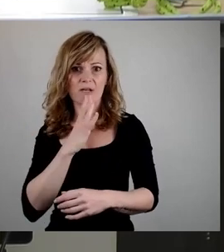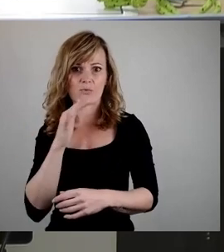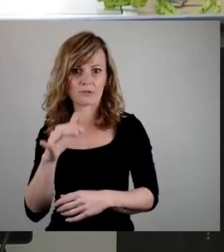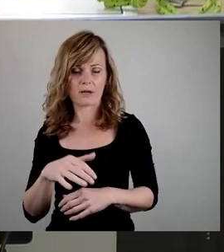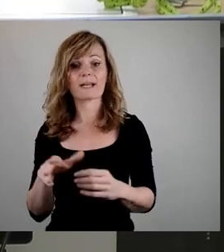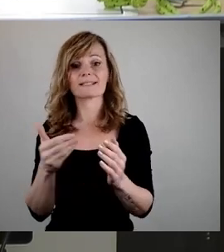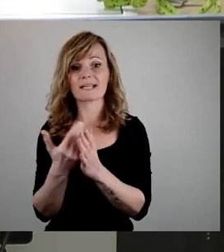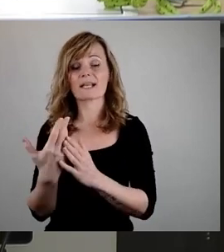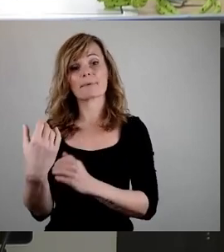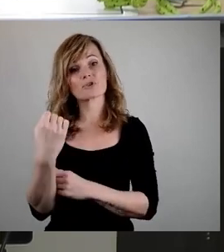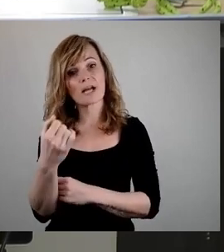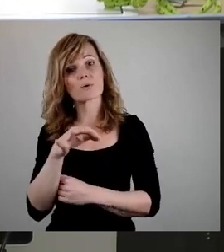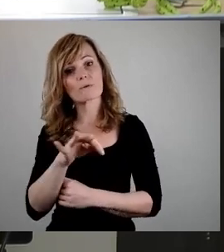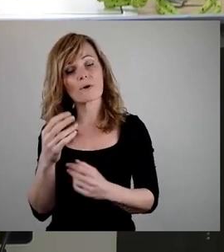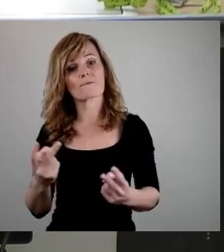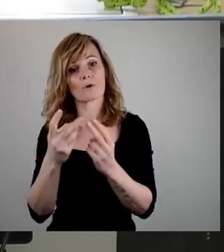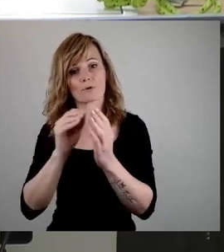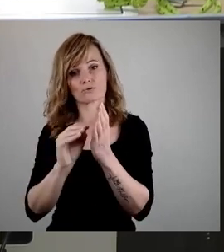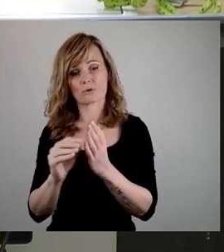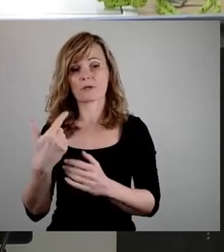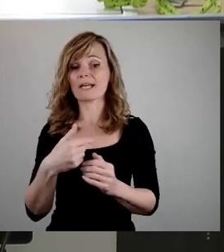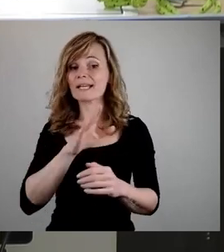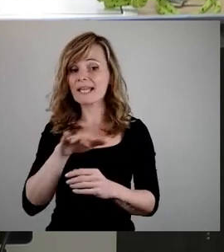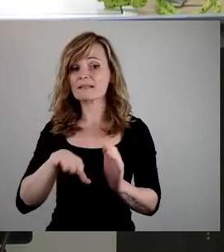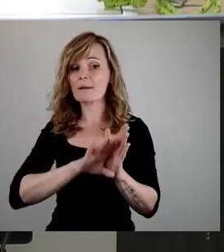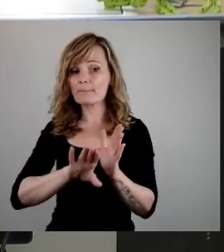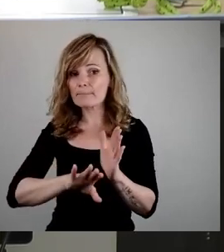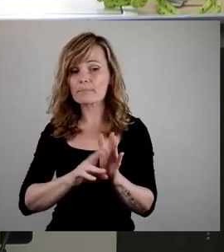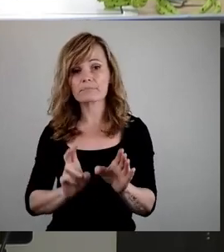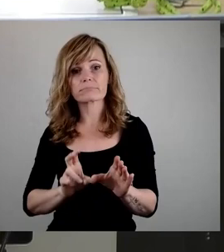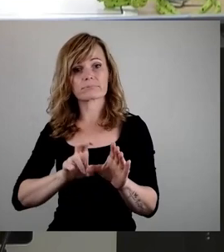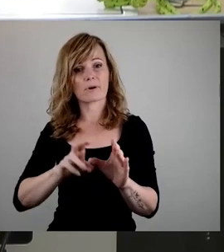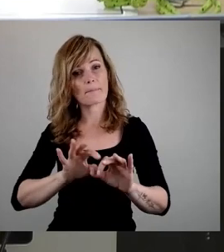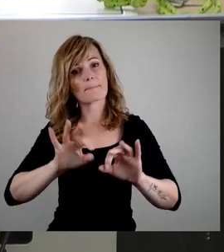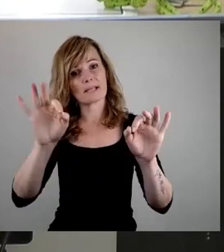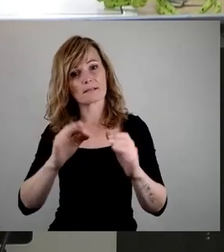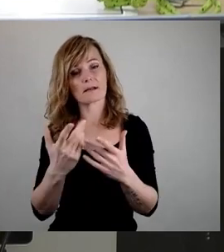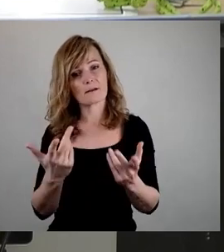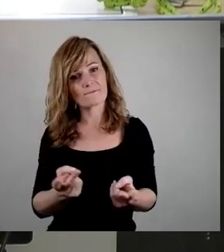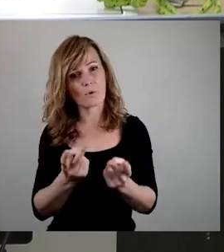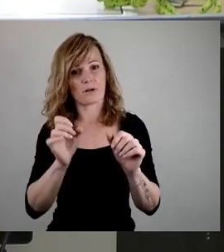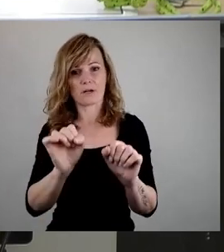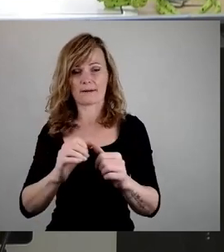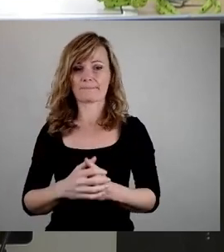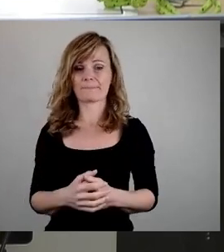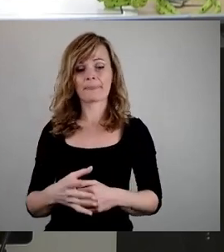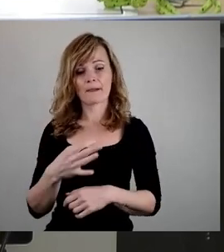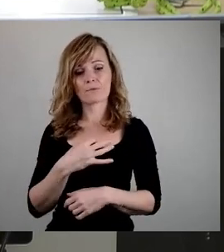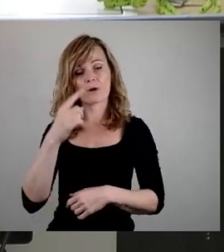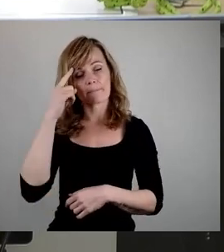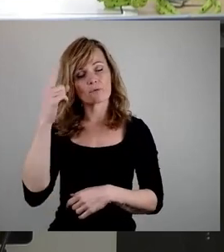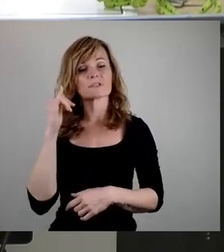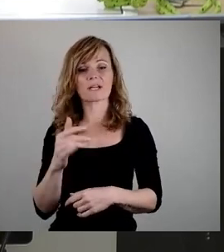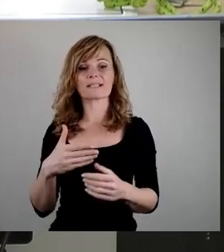eine Stärkung der Förderschulen, die benachteiligte Kinder effektiver und besser fördern können. Es ist mir durchaus bewusst, dass sich diese